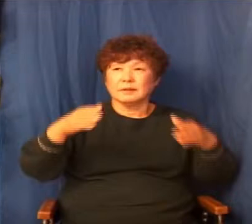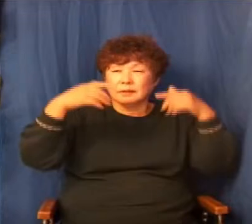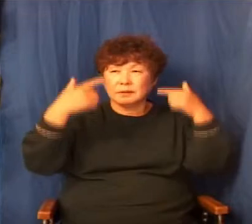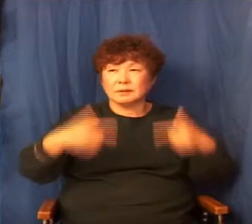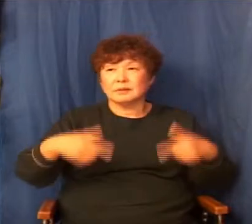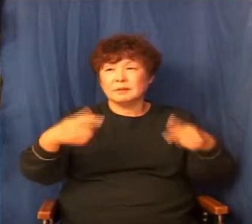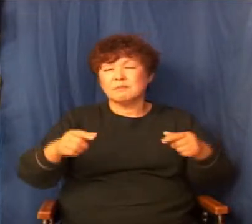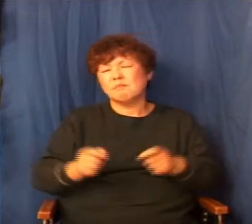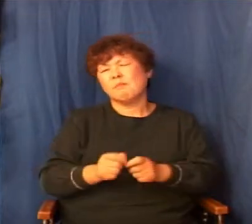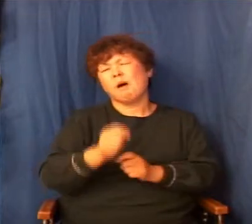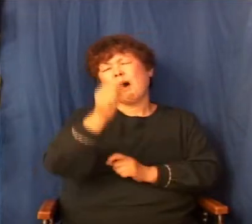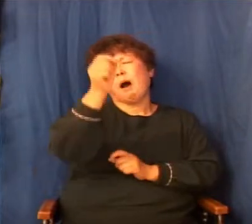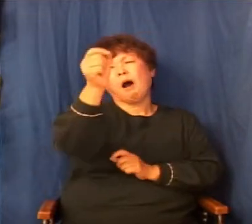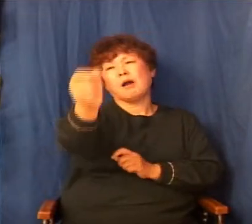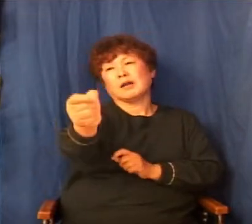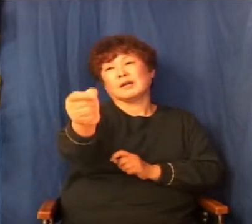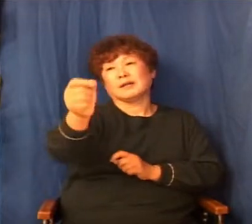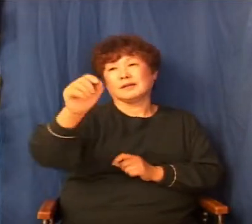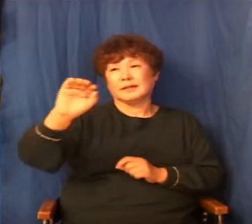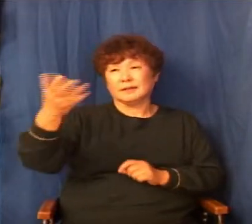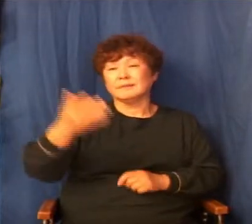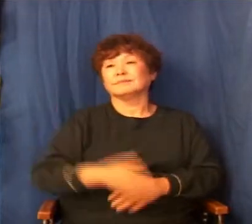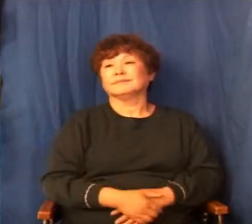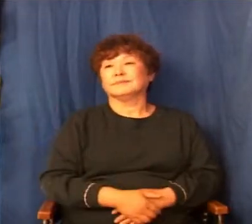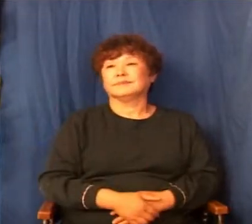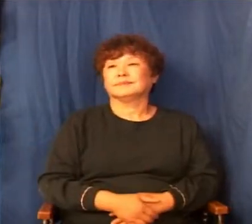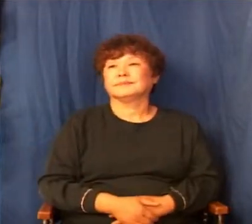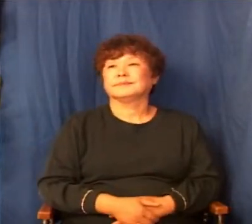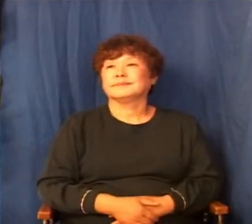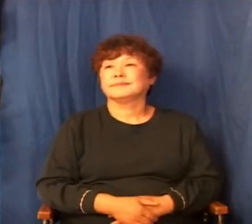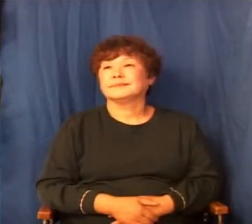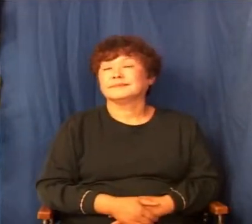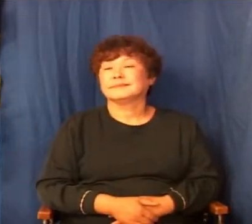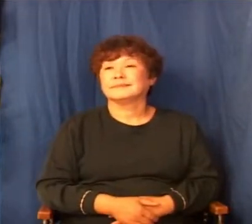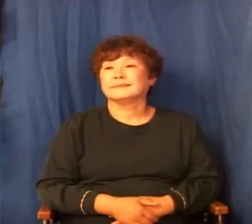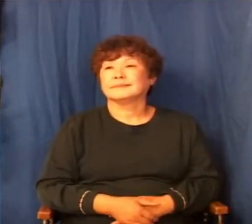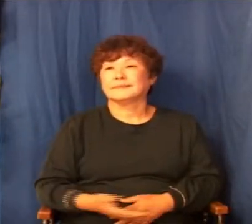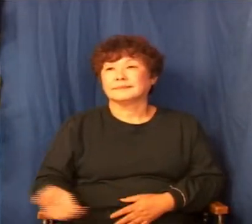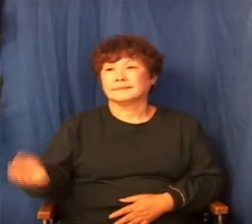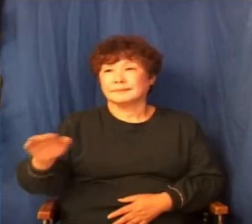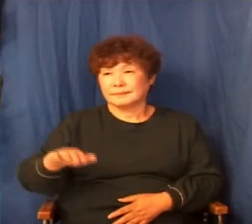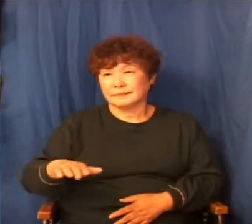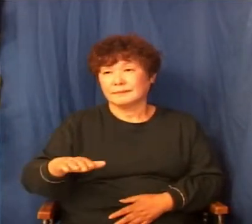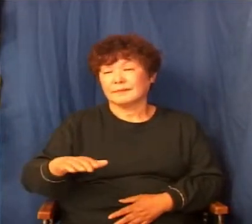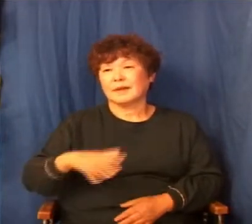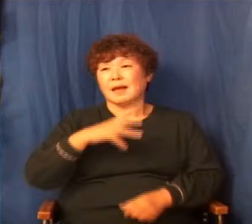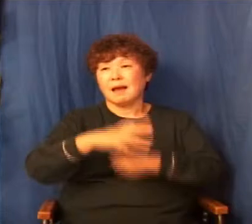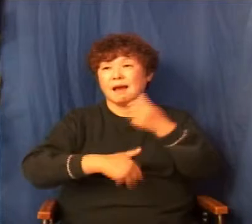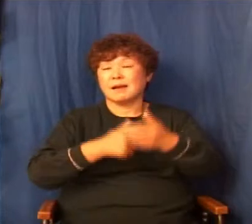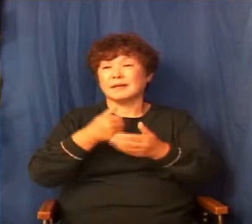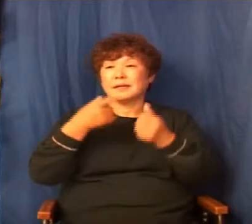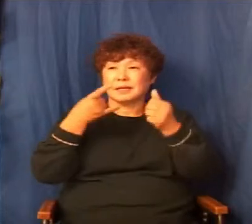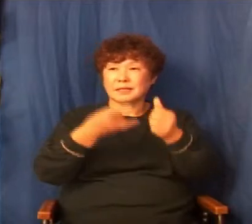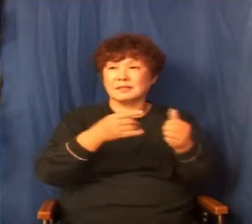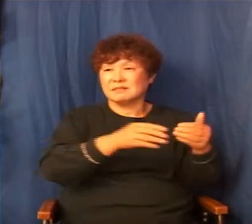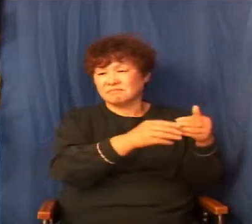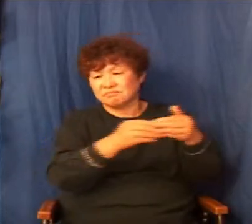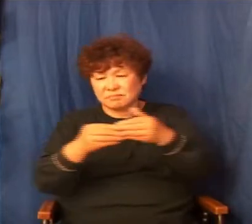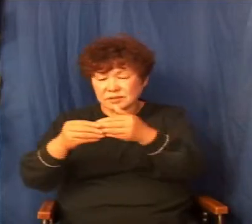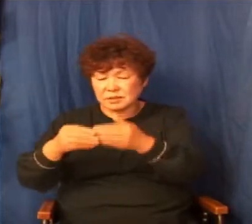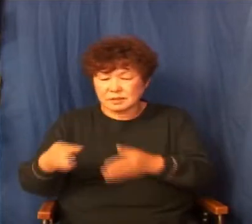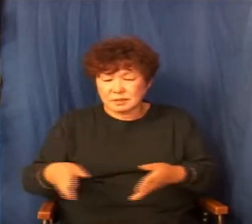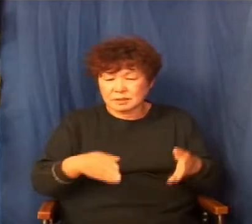멉니다. 멀어요. 그런데 하나님께서 이끄시는 길로 가면